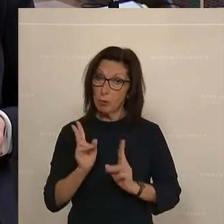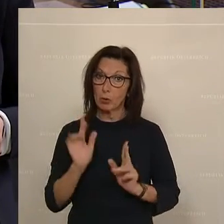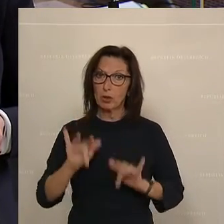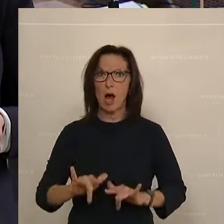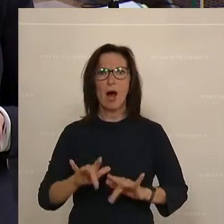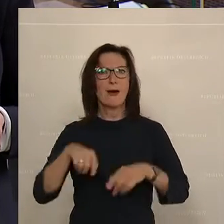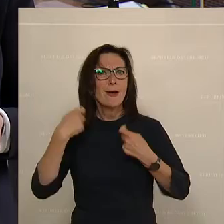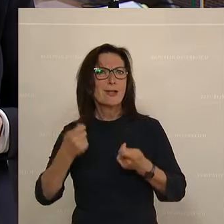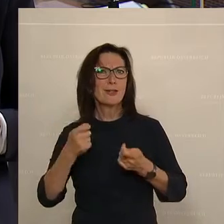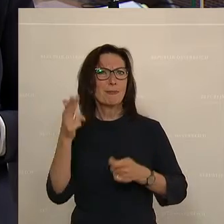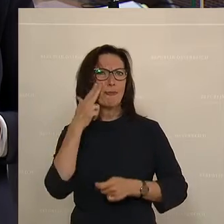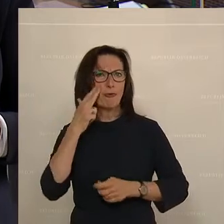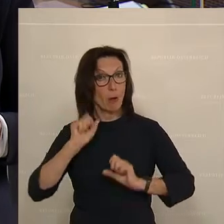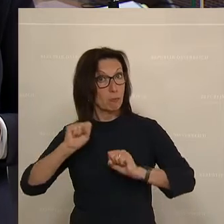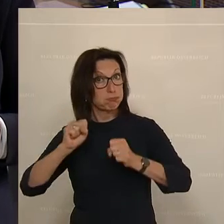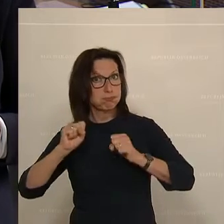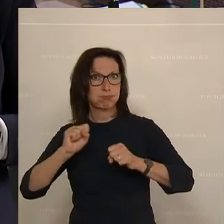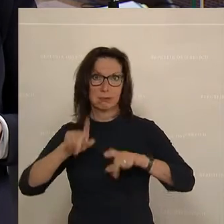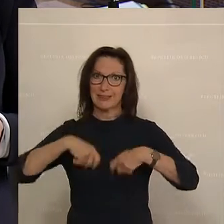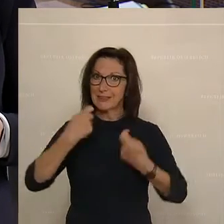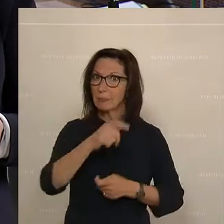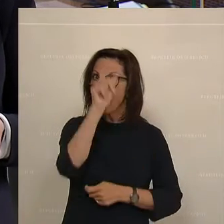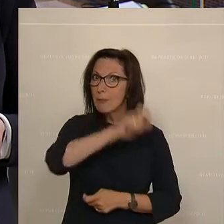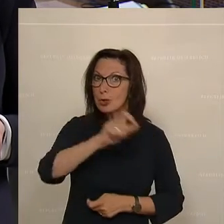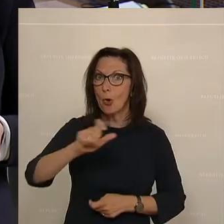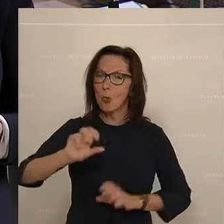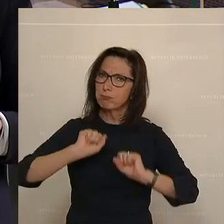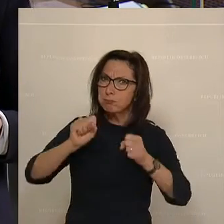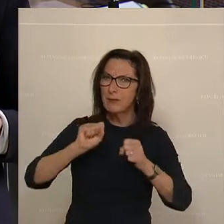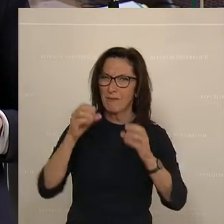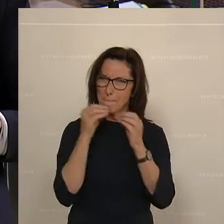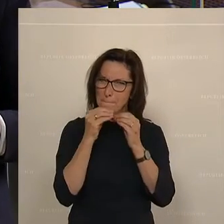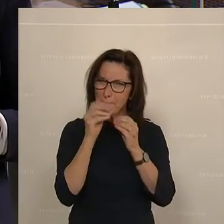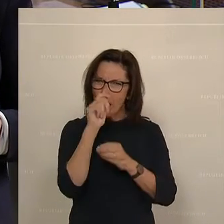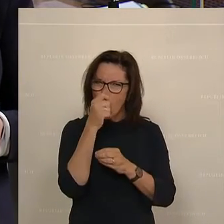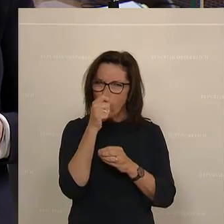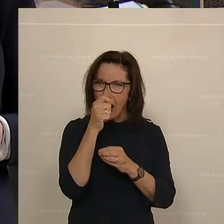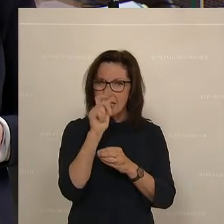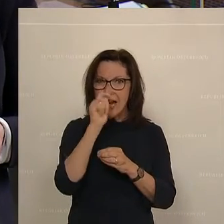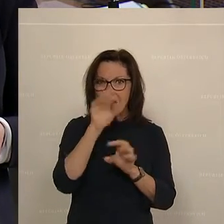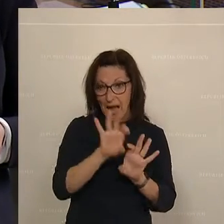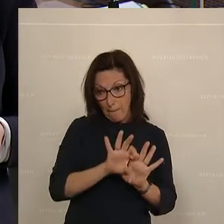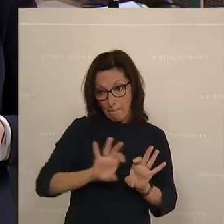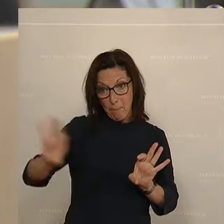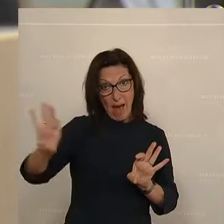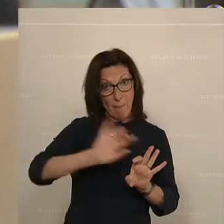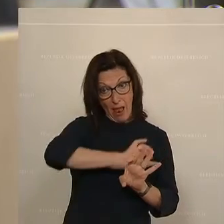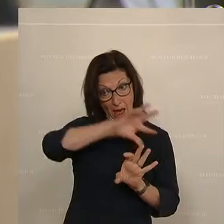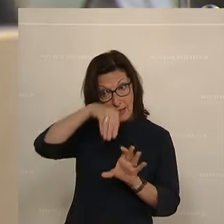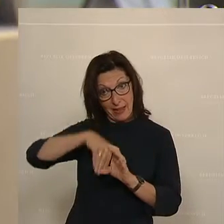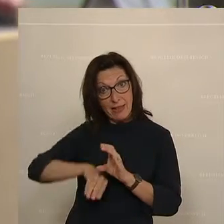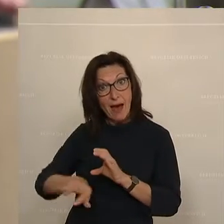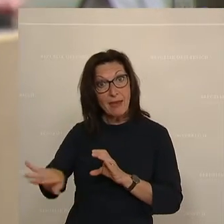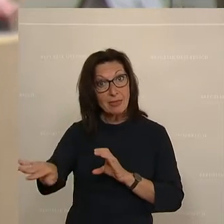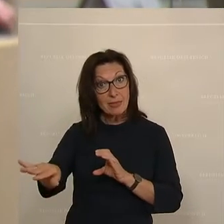Unternehmen, wir haben engagierte Menschen in unserem Land. Wenn wir Biogas in die Gaspipelines einspeisen, ersetzen wir